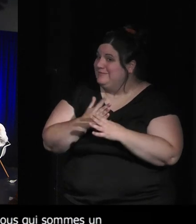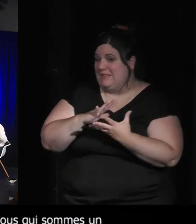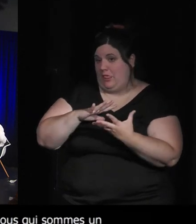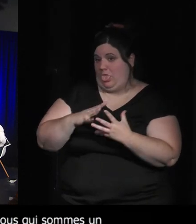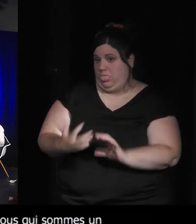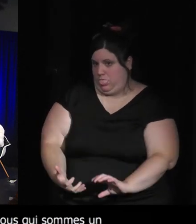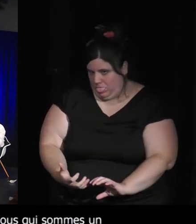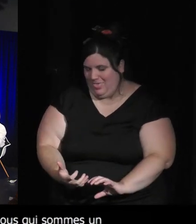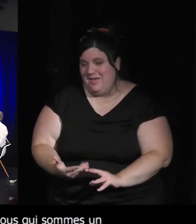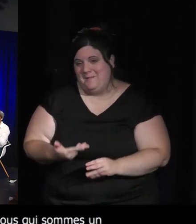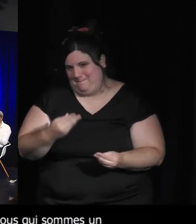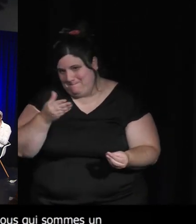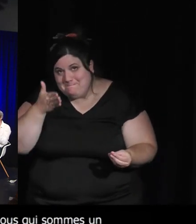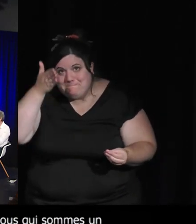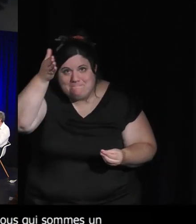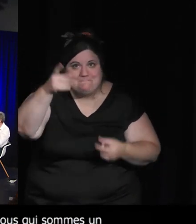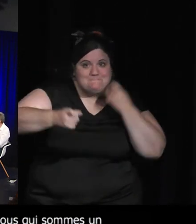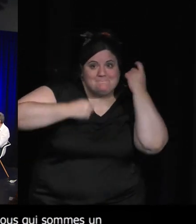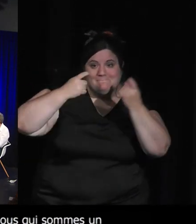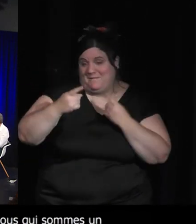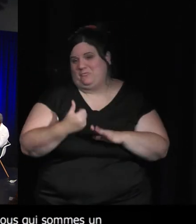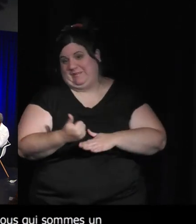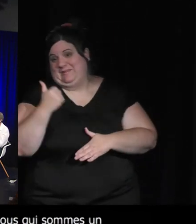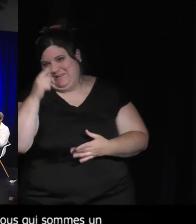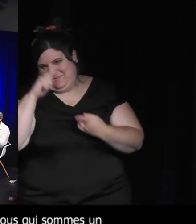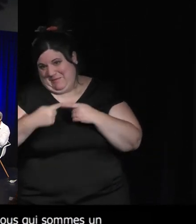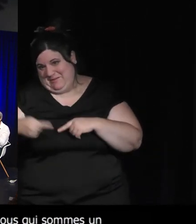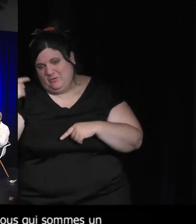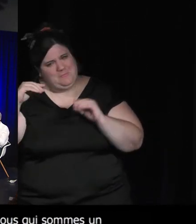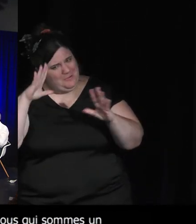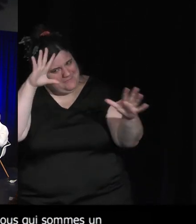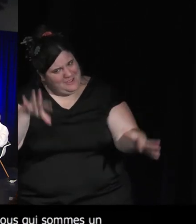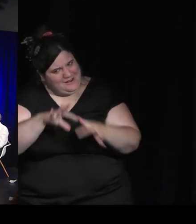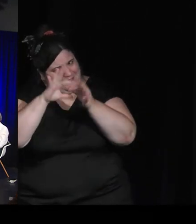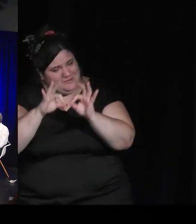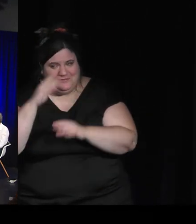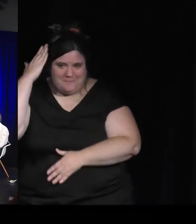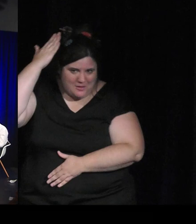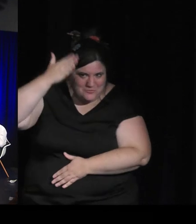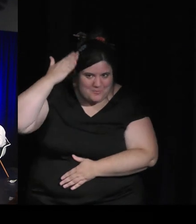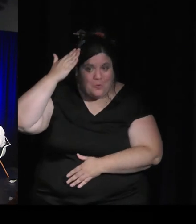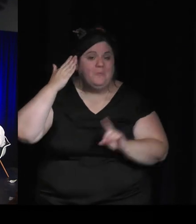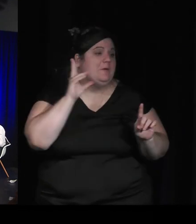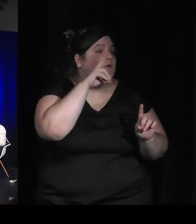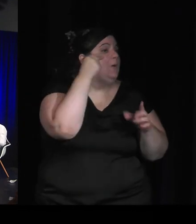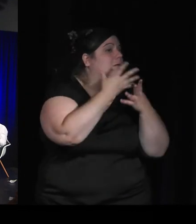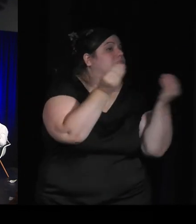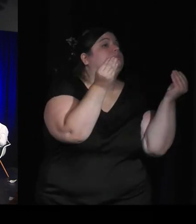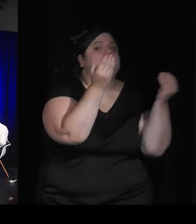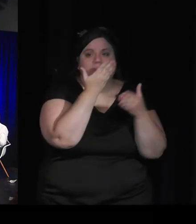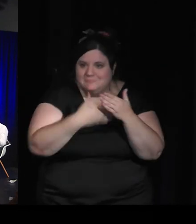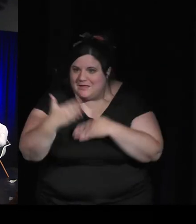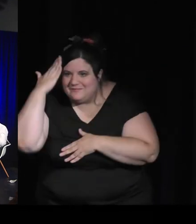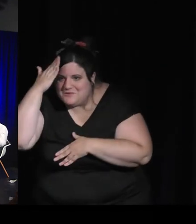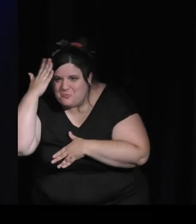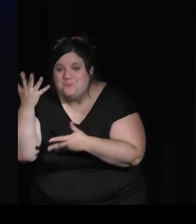tu fais la mais par ailleurs ça fait bien le lien c'est l'humain les animaux après l'humain à l'épisode de